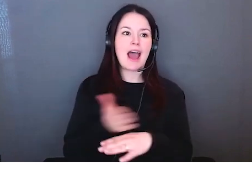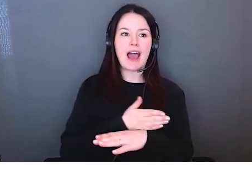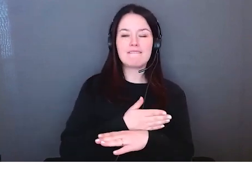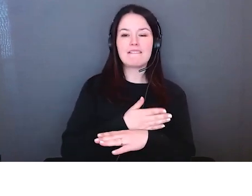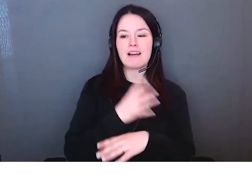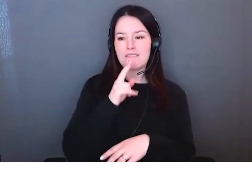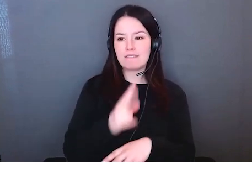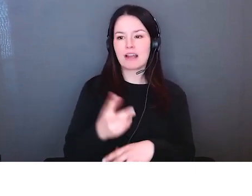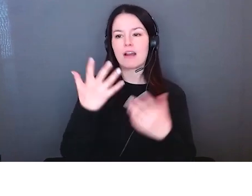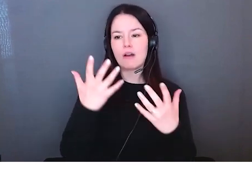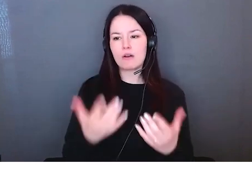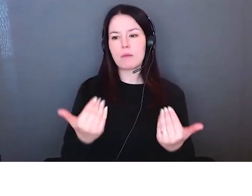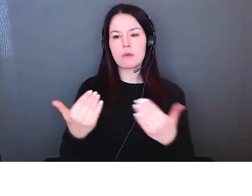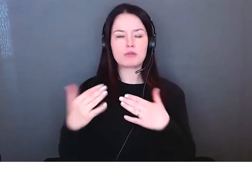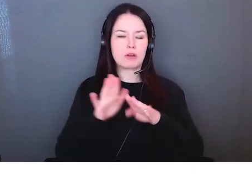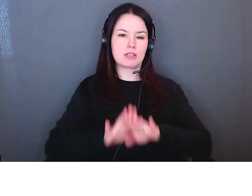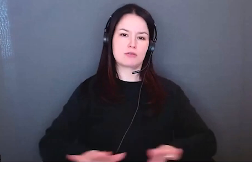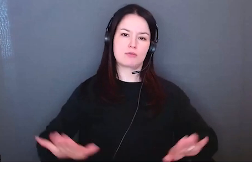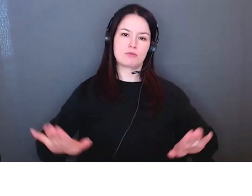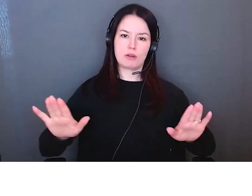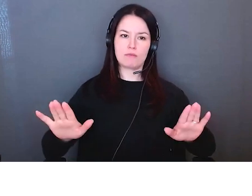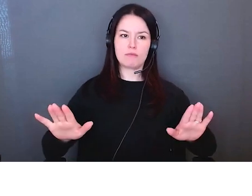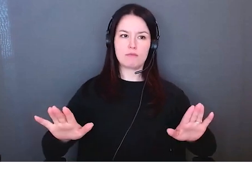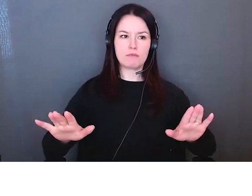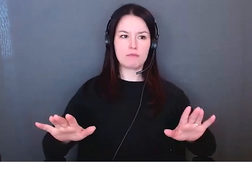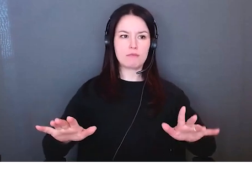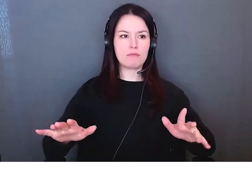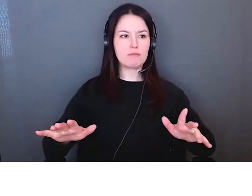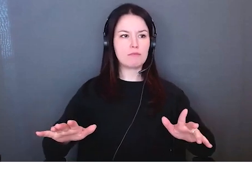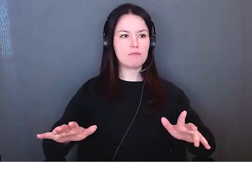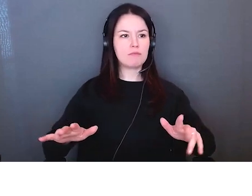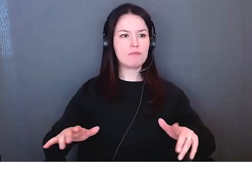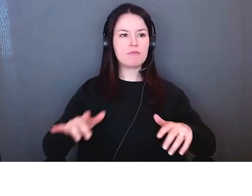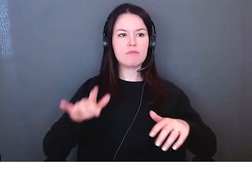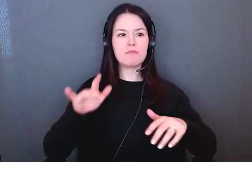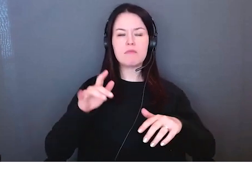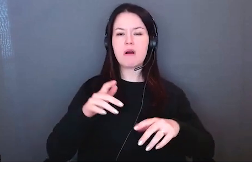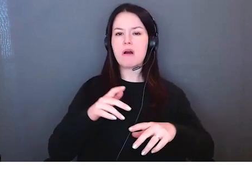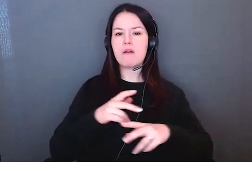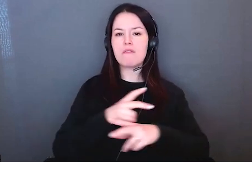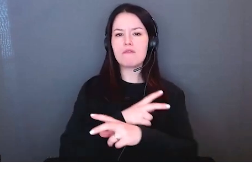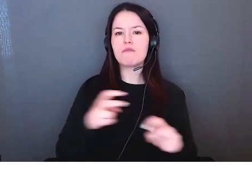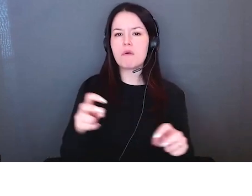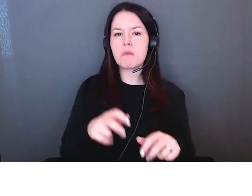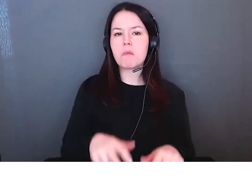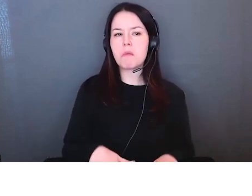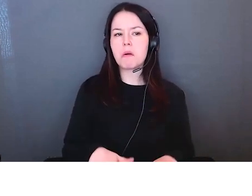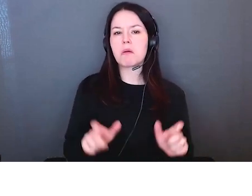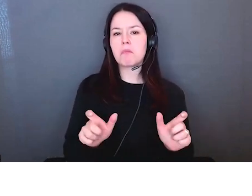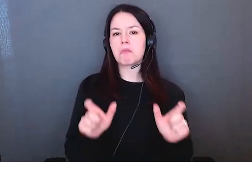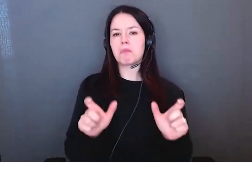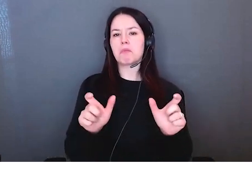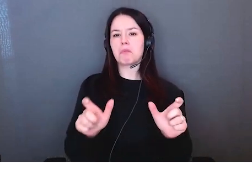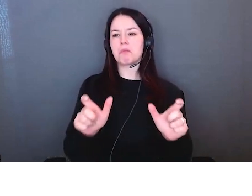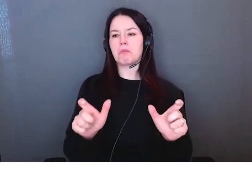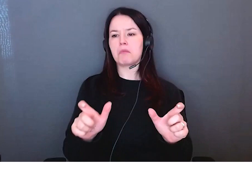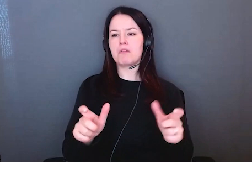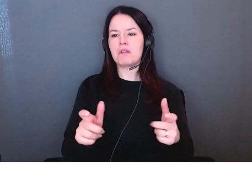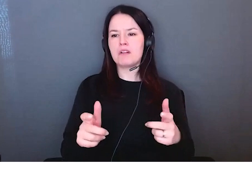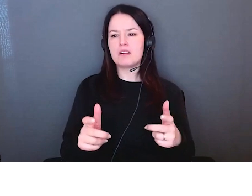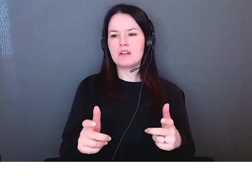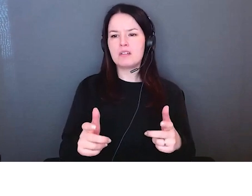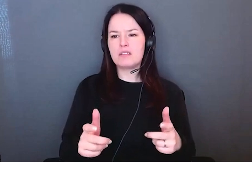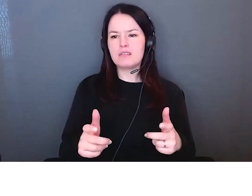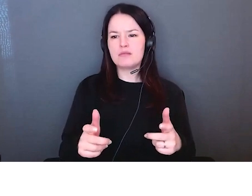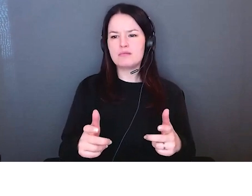sûr oui on peut faire cela c'est toute l'intention de cette séance c'est ça que nous allons faire nous allons faire en sorte que cela